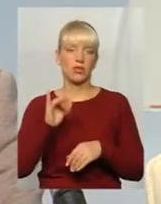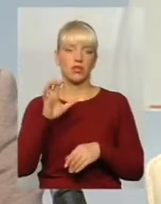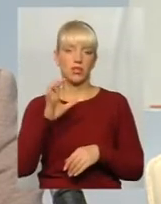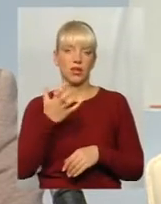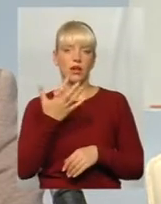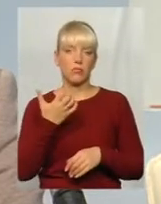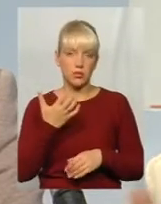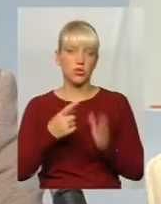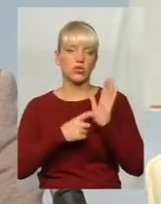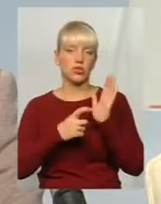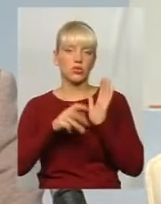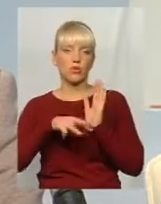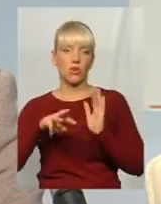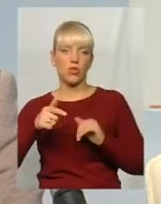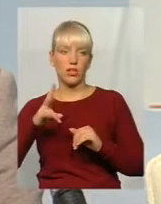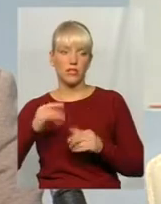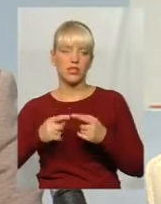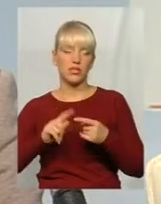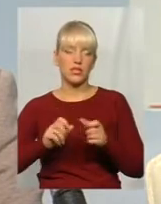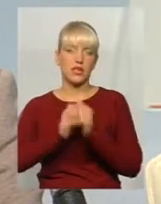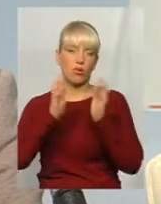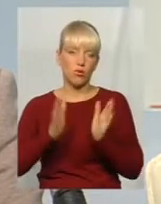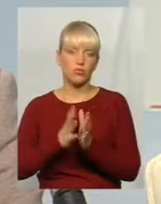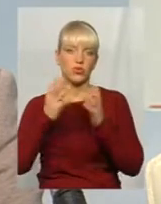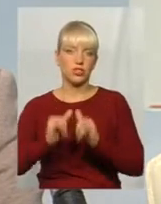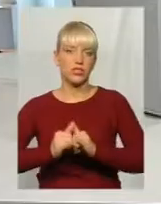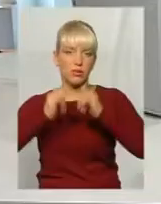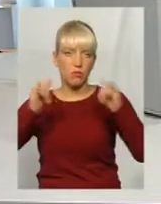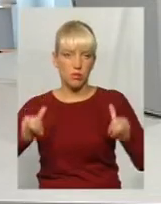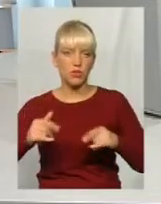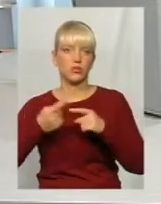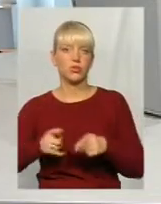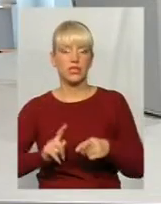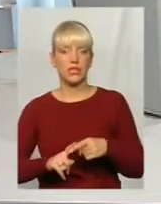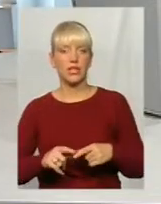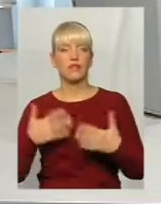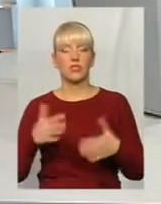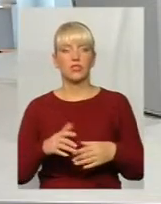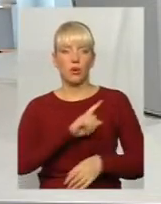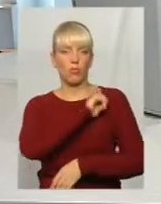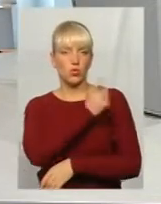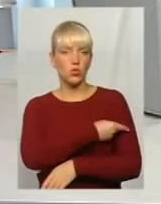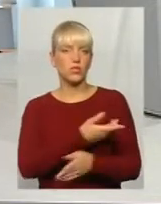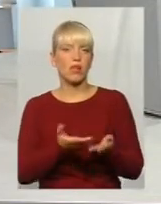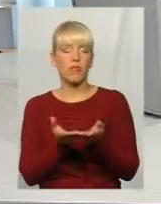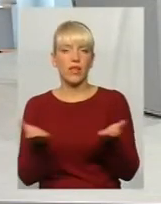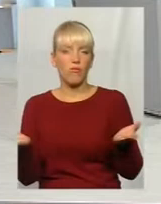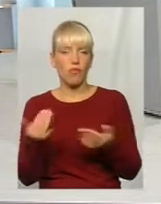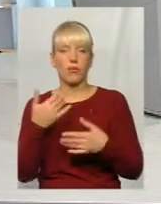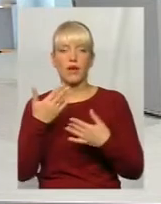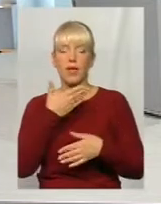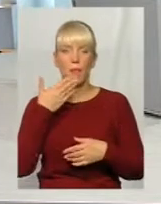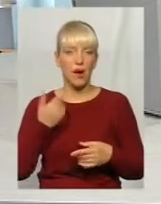мільйонів гривень. І ці обсяги збільшуються. Тобто це вже така дуже-дуже потужна платформа. Ну, немає в